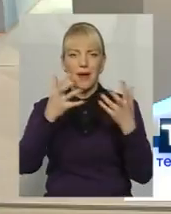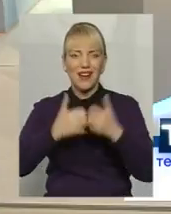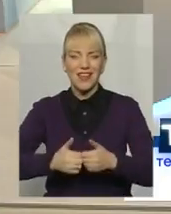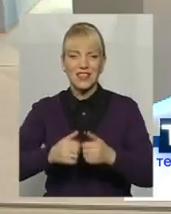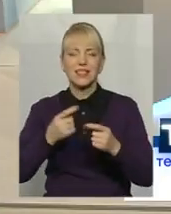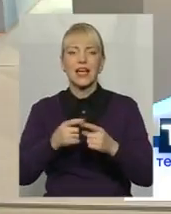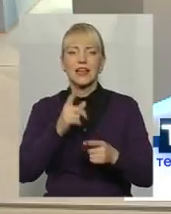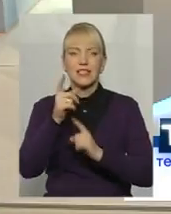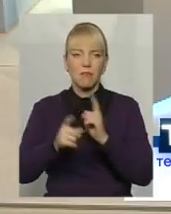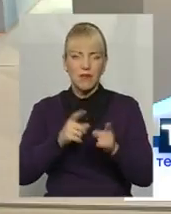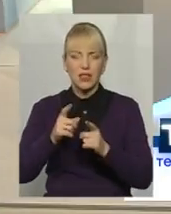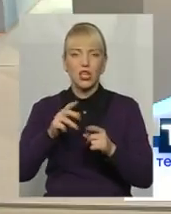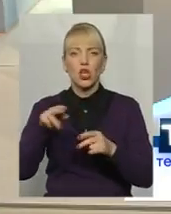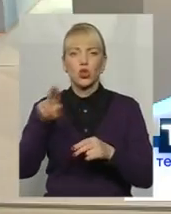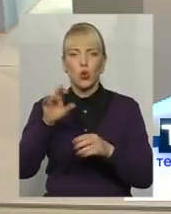перевірок.